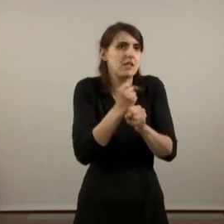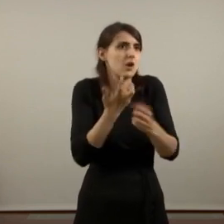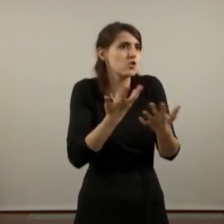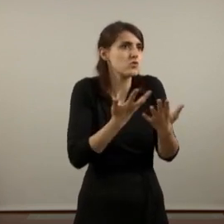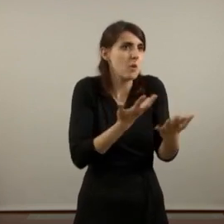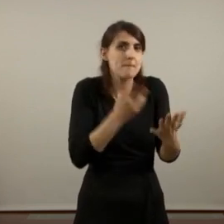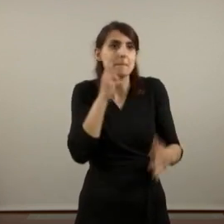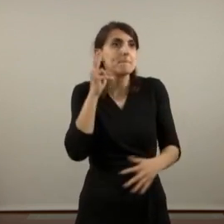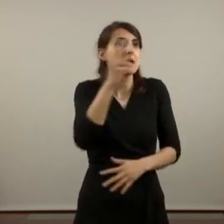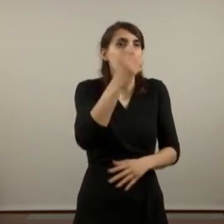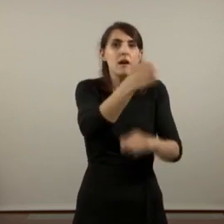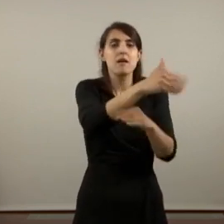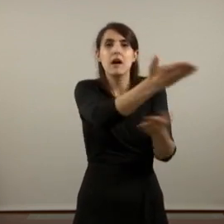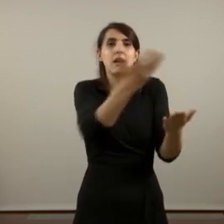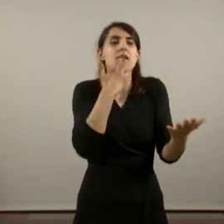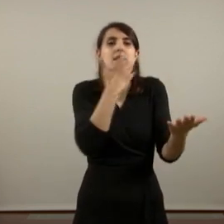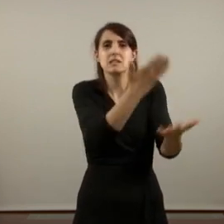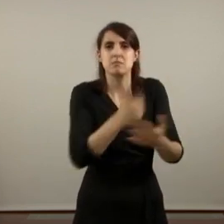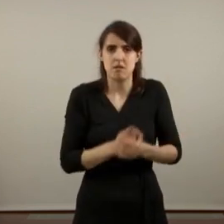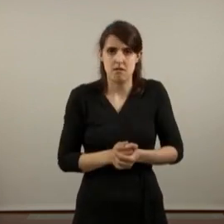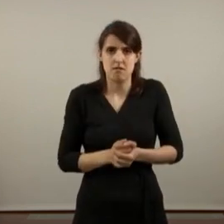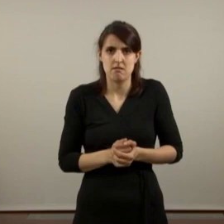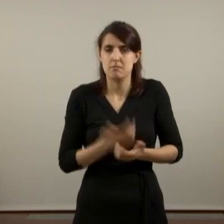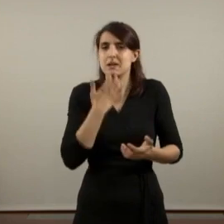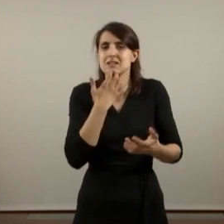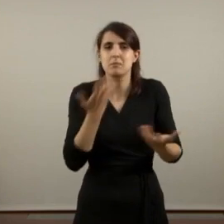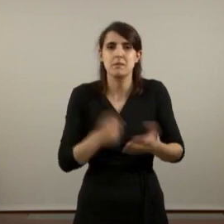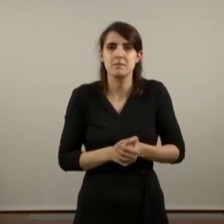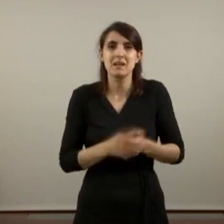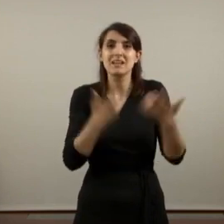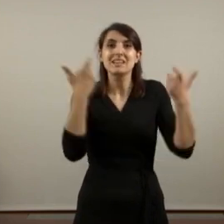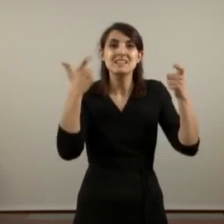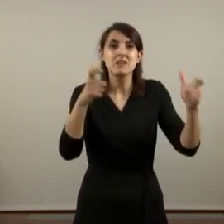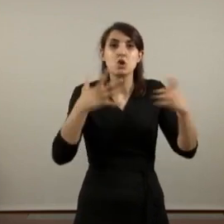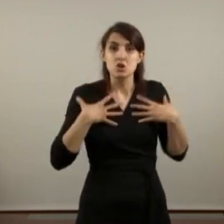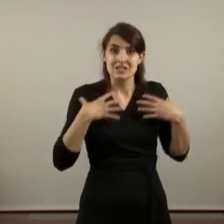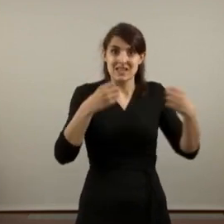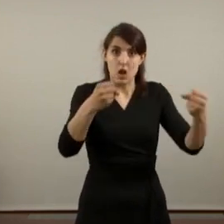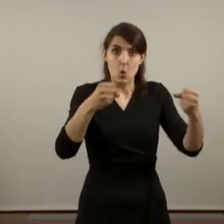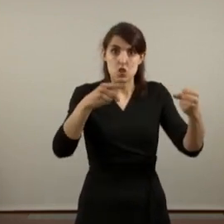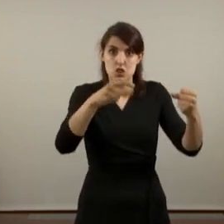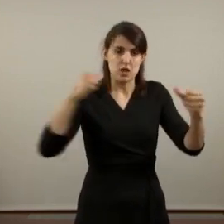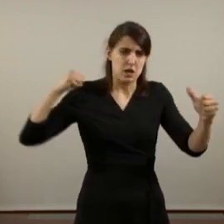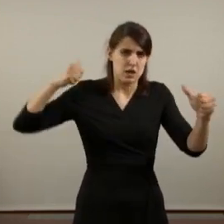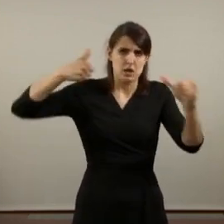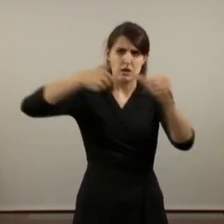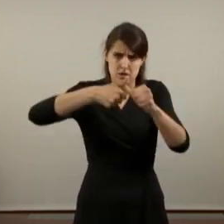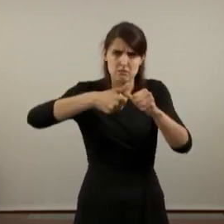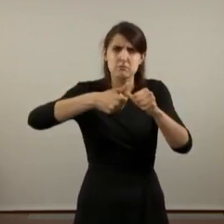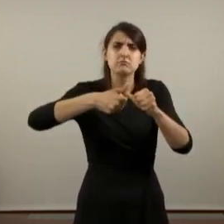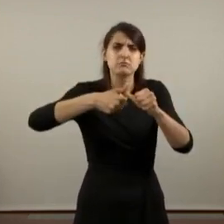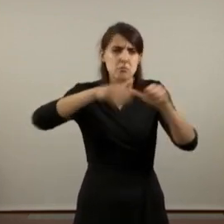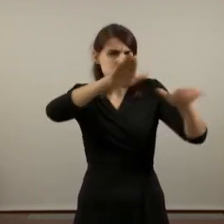per veure'n alguns exemples. La unitat de tots els sectors de la salut que van ser capaces de convocar una vaga